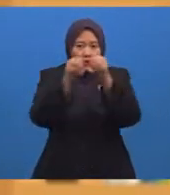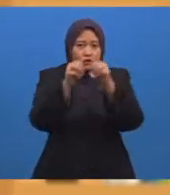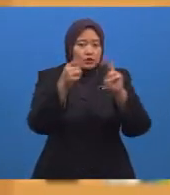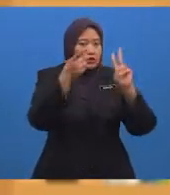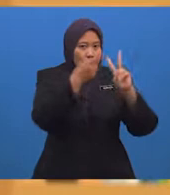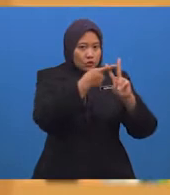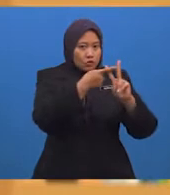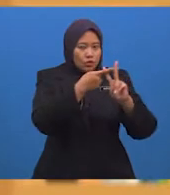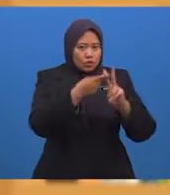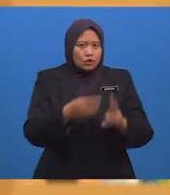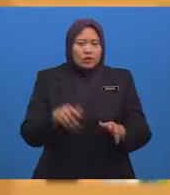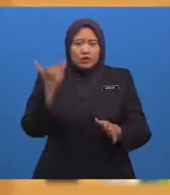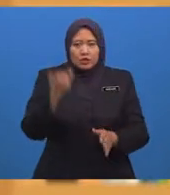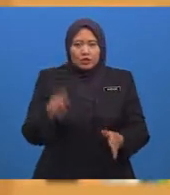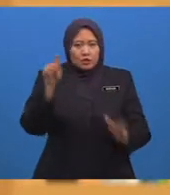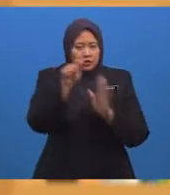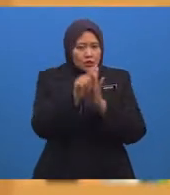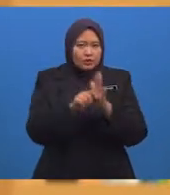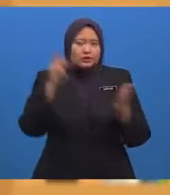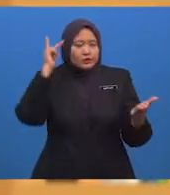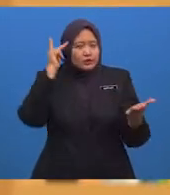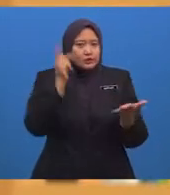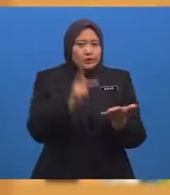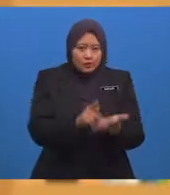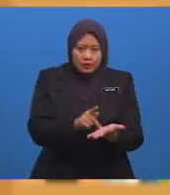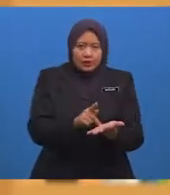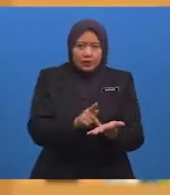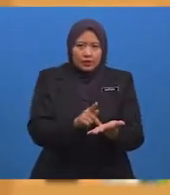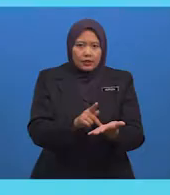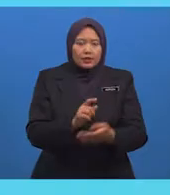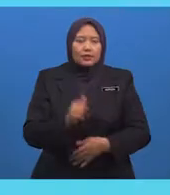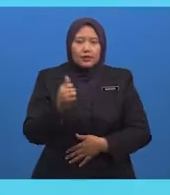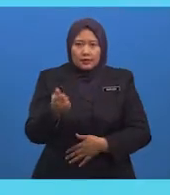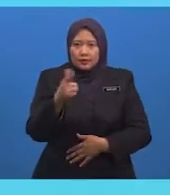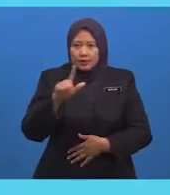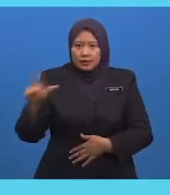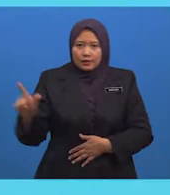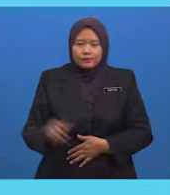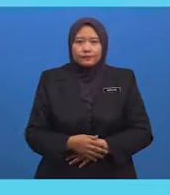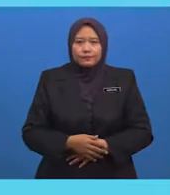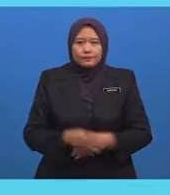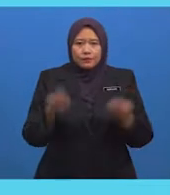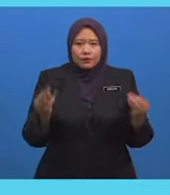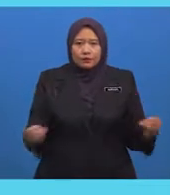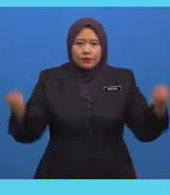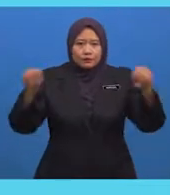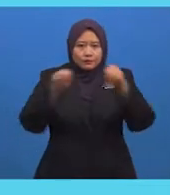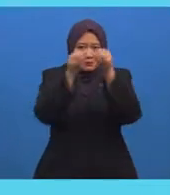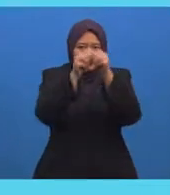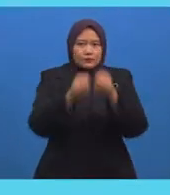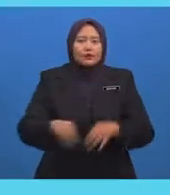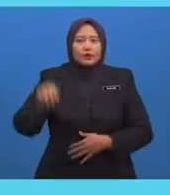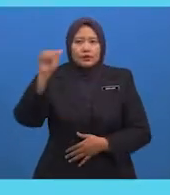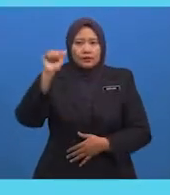institusi pendidikan di Mesir Pada abad ke-8 Masihi ialah Masjid Ahmad bin Tawdun